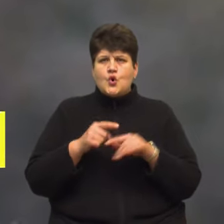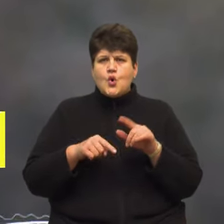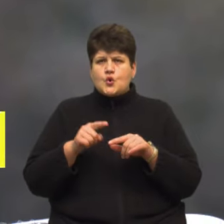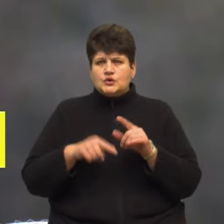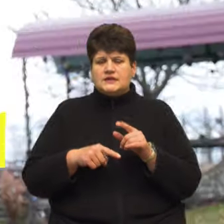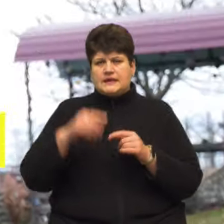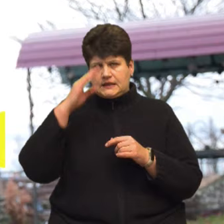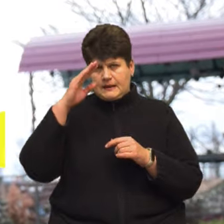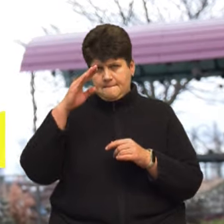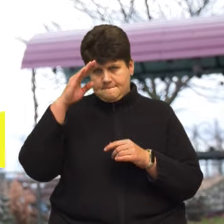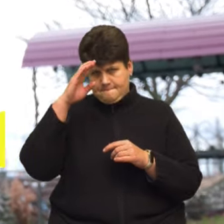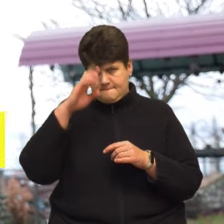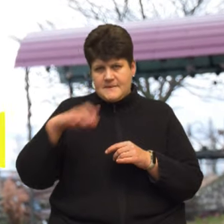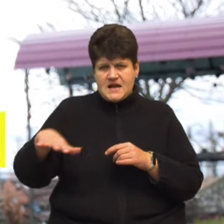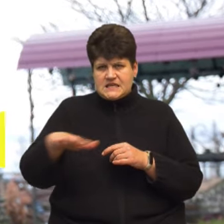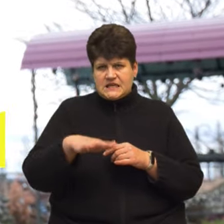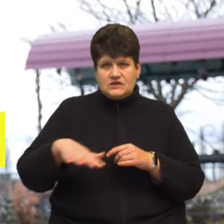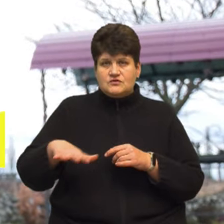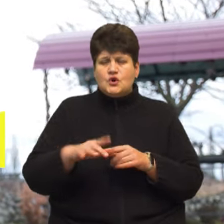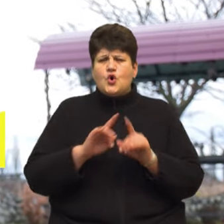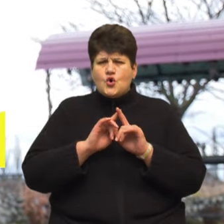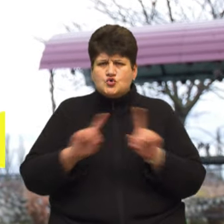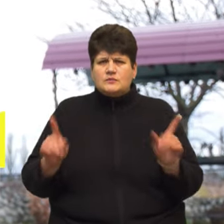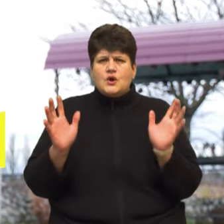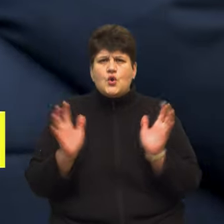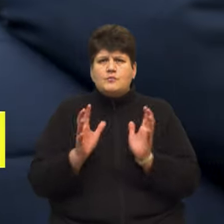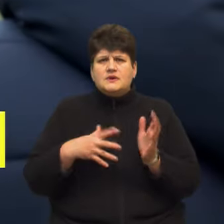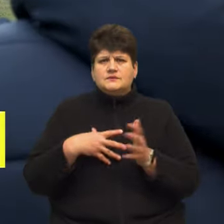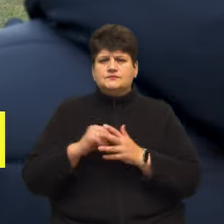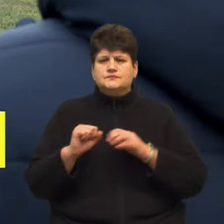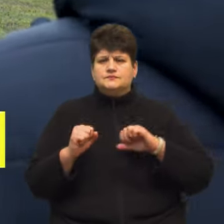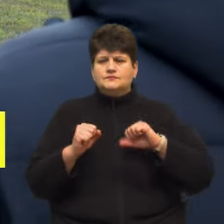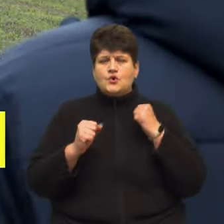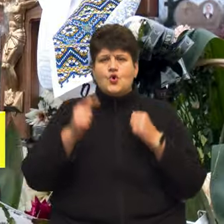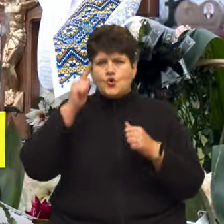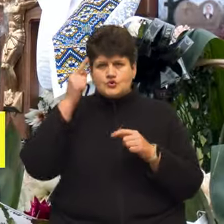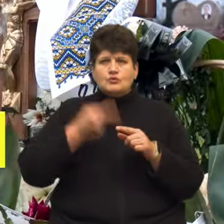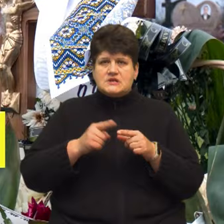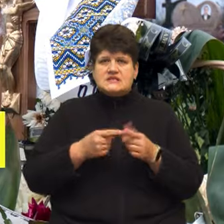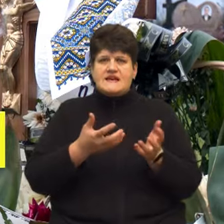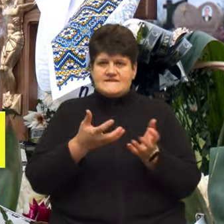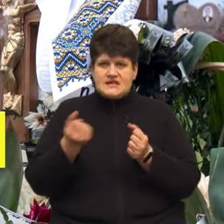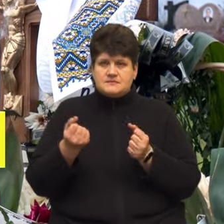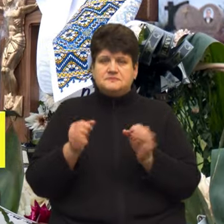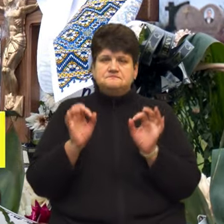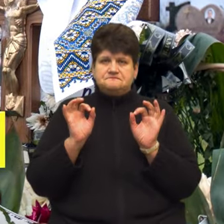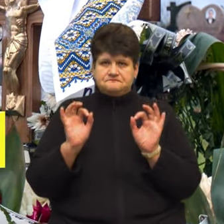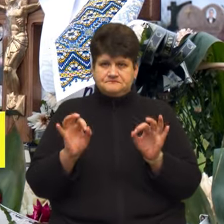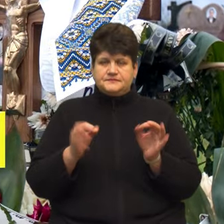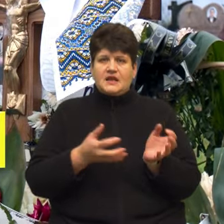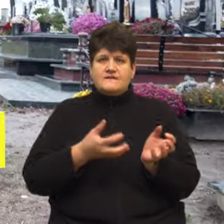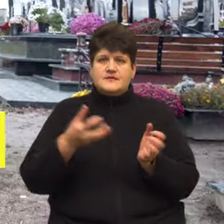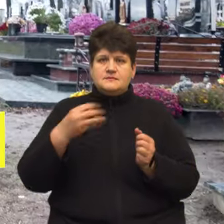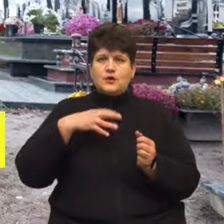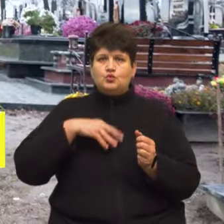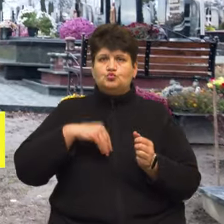до батьківщини, особлива опіка і любов до своїх побратимів. Господь це візьме як належне і візьме його душу